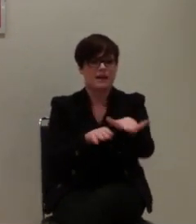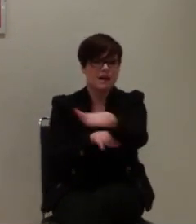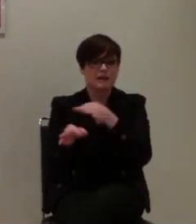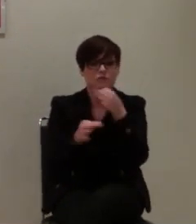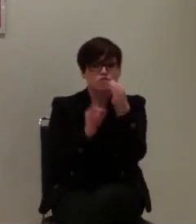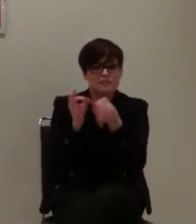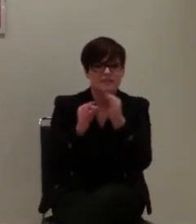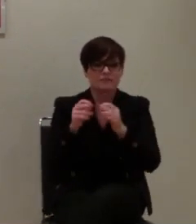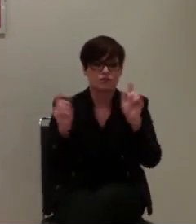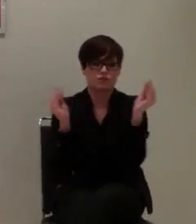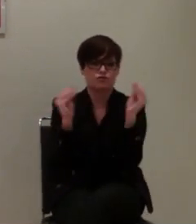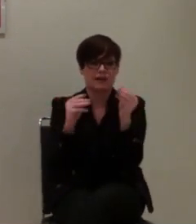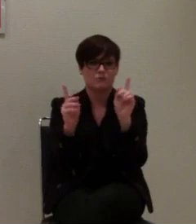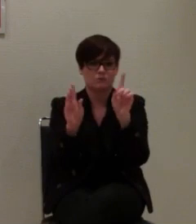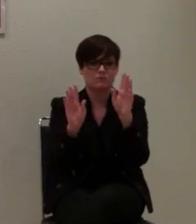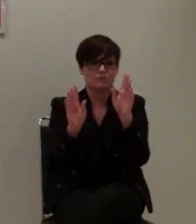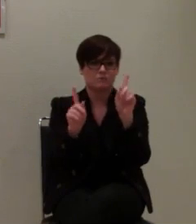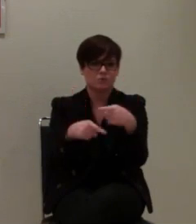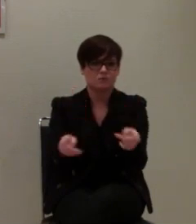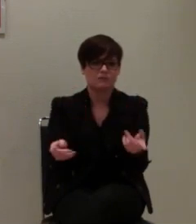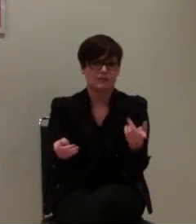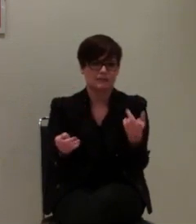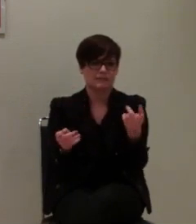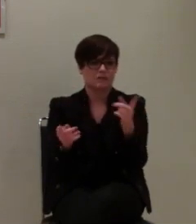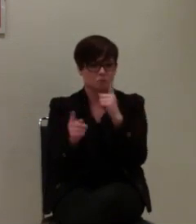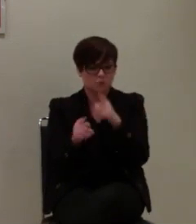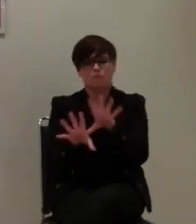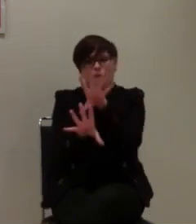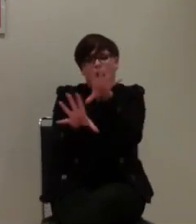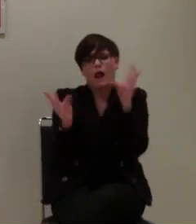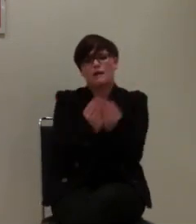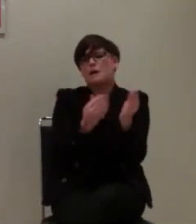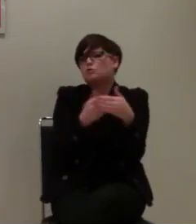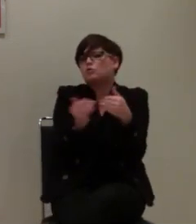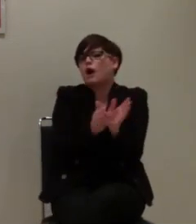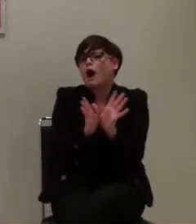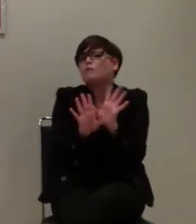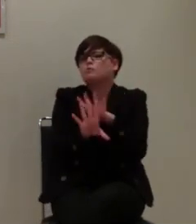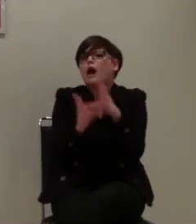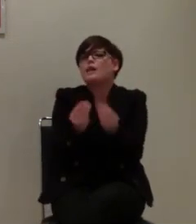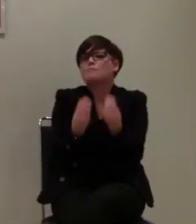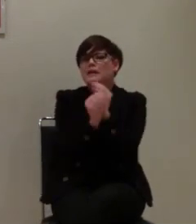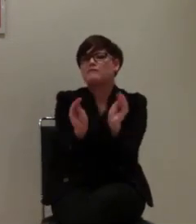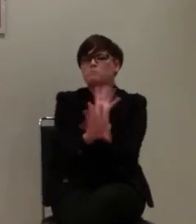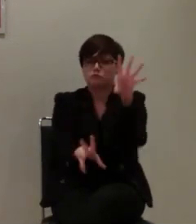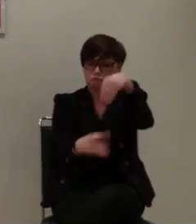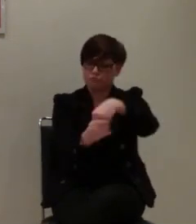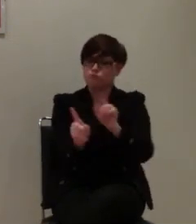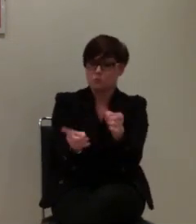landesspezifische Gestaltung haben, sondern es muss tatsächlich eine ganz allgemeine Information enthalten.